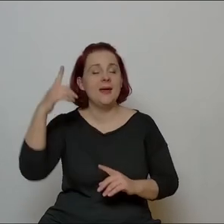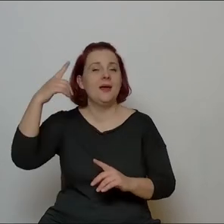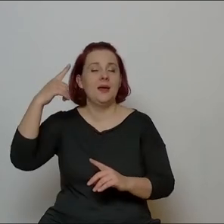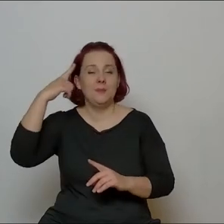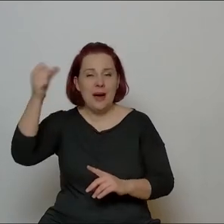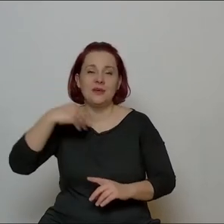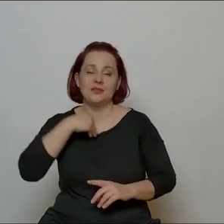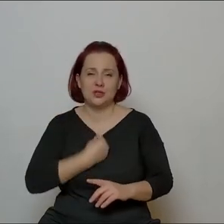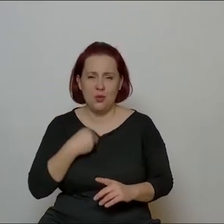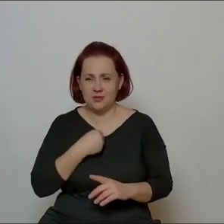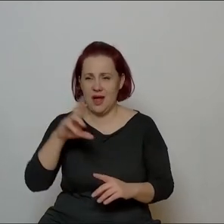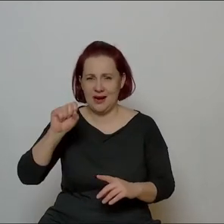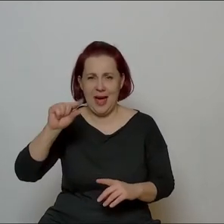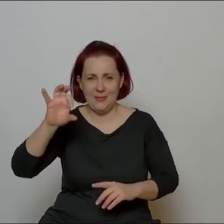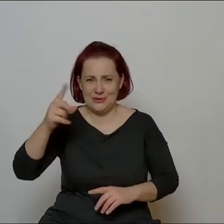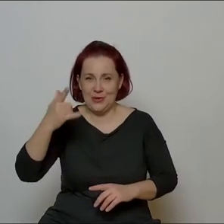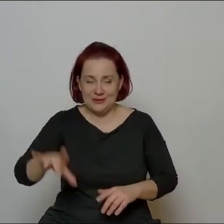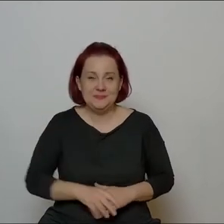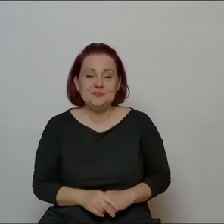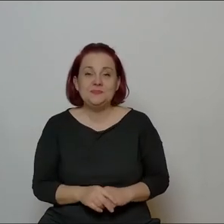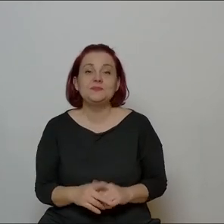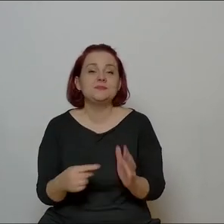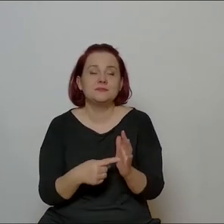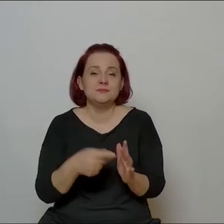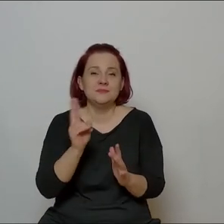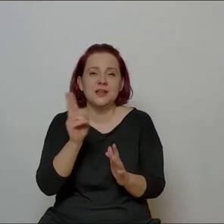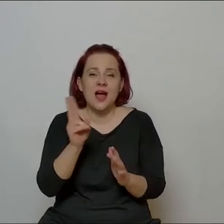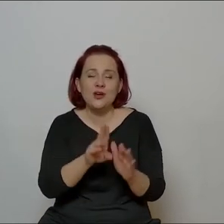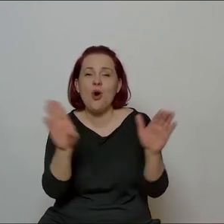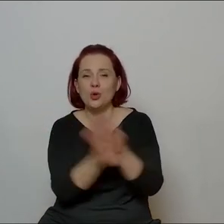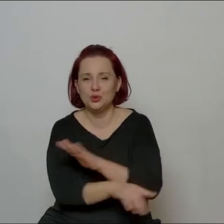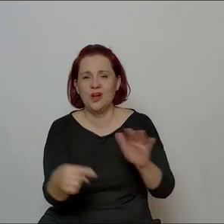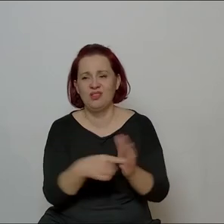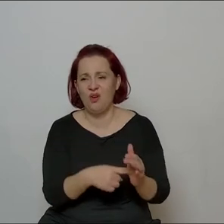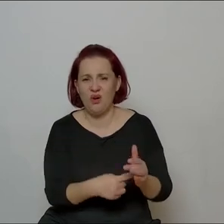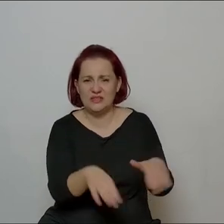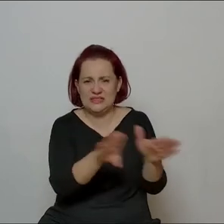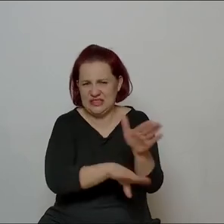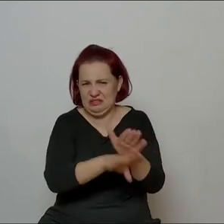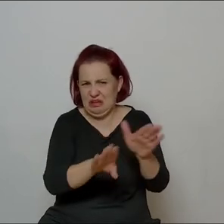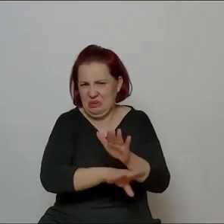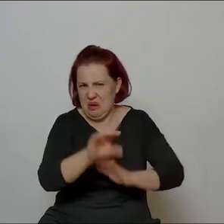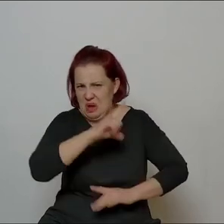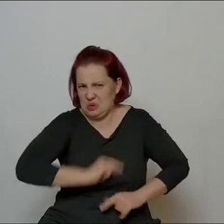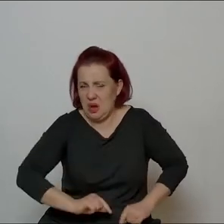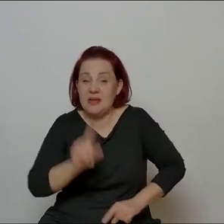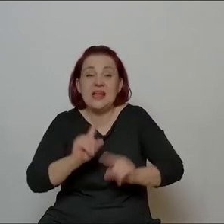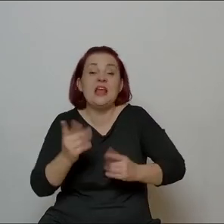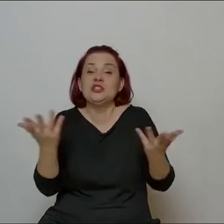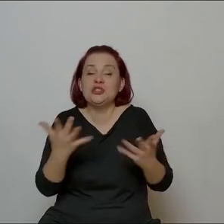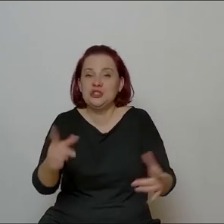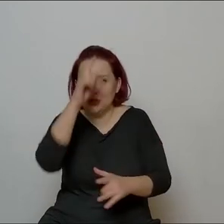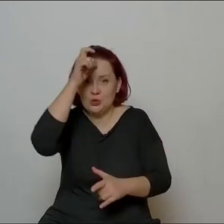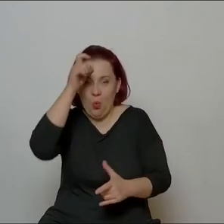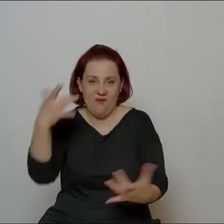zależy wszystko, znaczy kto odrzuca, no Motłoch odrzuca. No zależy kto w jakimś środowisku się obraca. Jeżeli